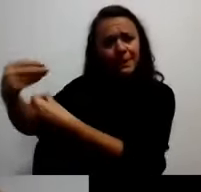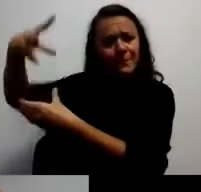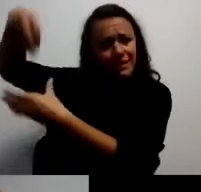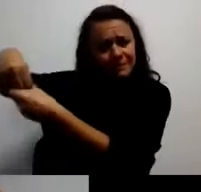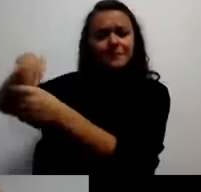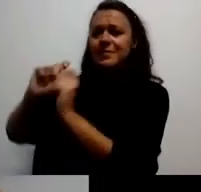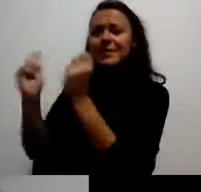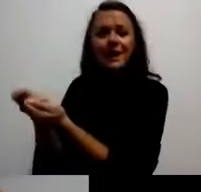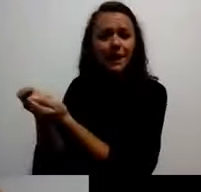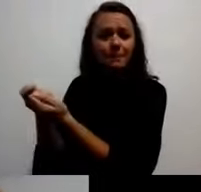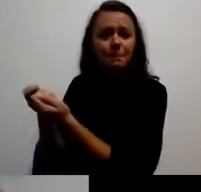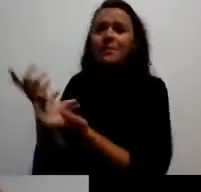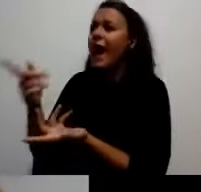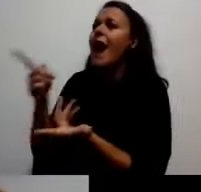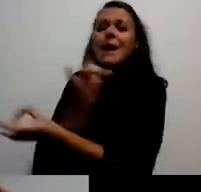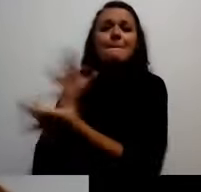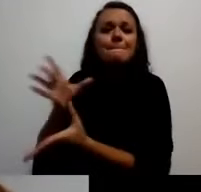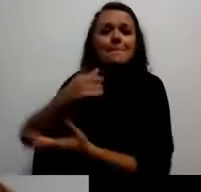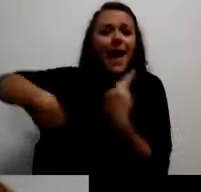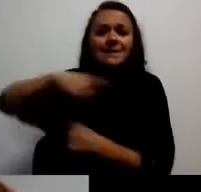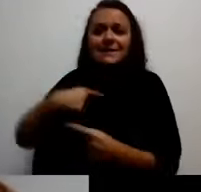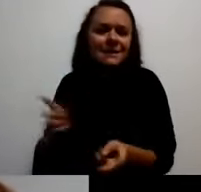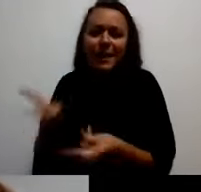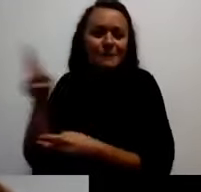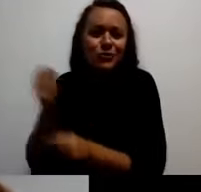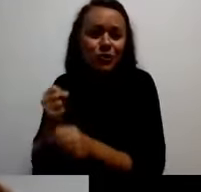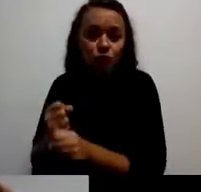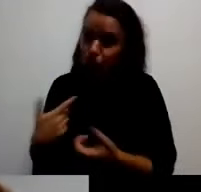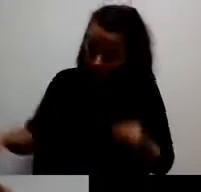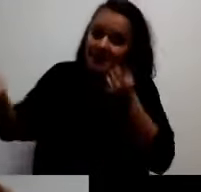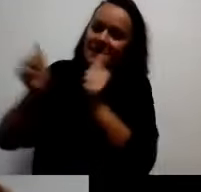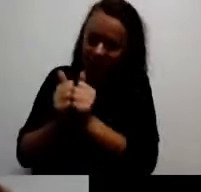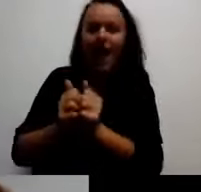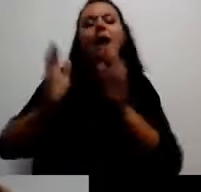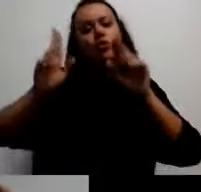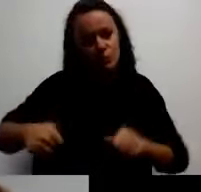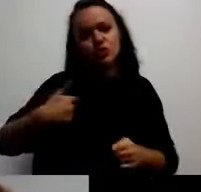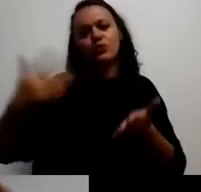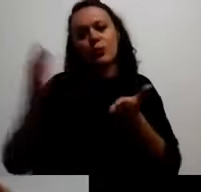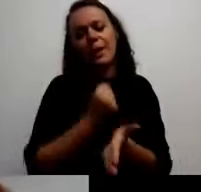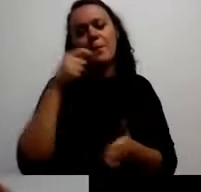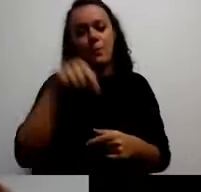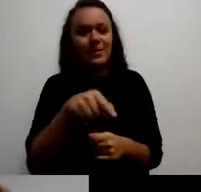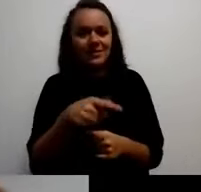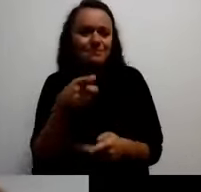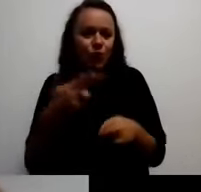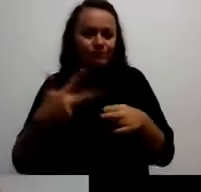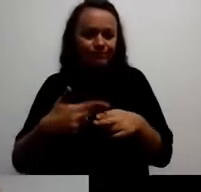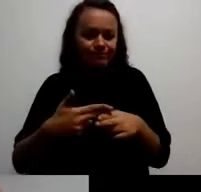ruke vezane. Samo zajedno možemo pobediti mrak. I da,